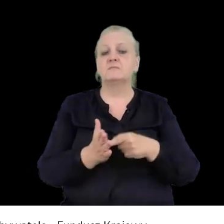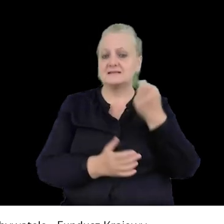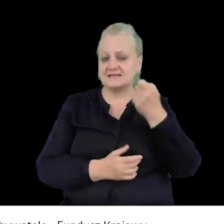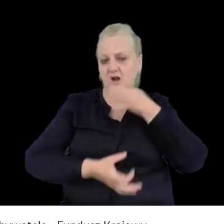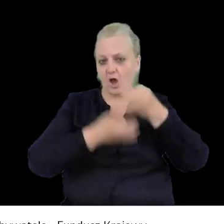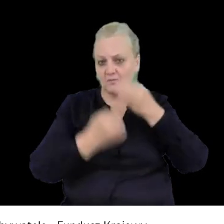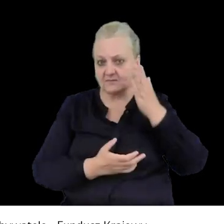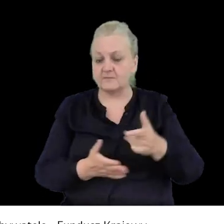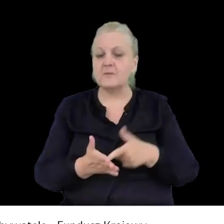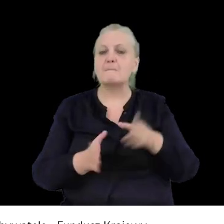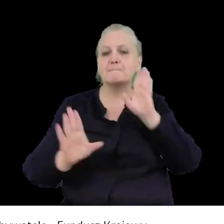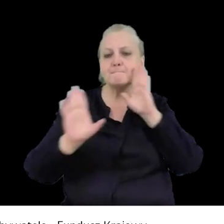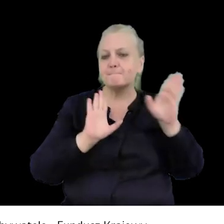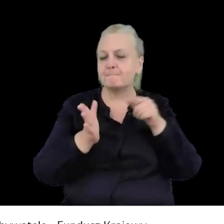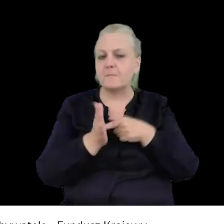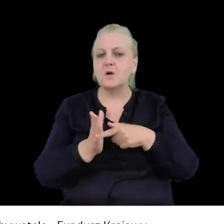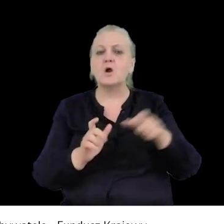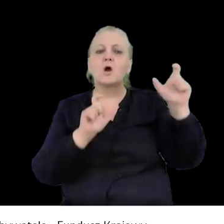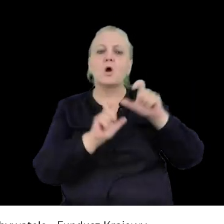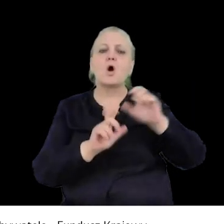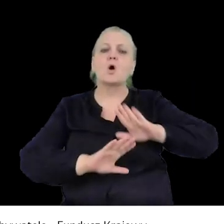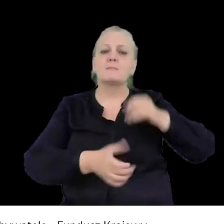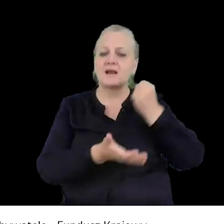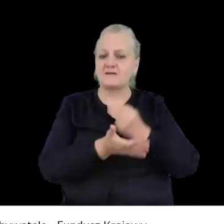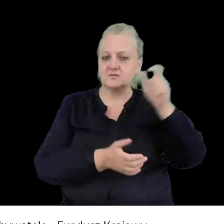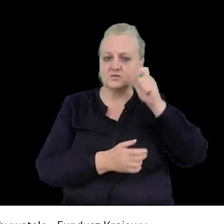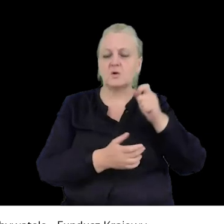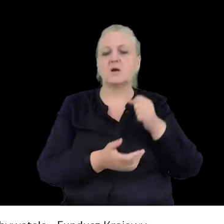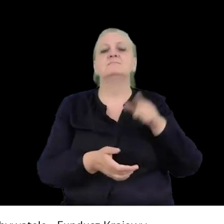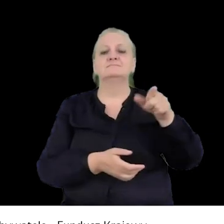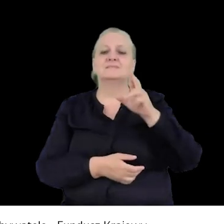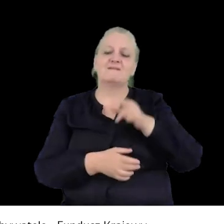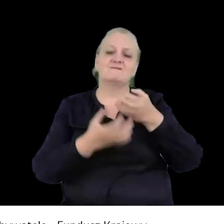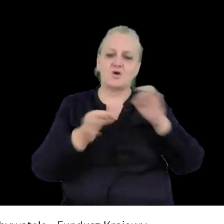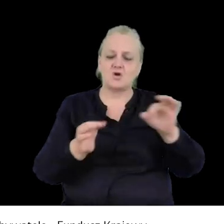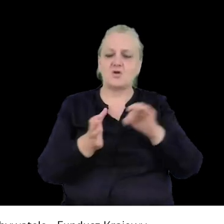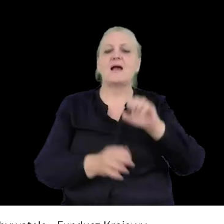mówić. Bardzo podobnie brzmi konwencja o ochronie praw człowieka i postawów wolności w artykule 11.